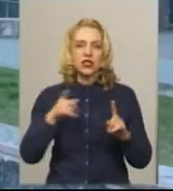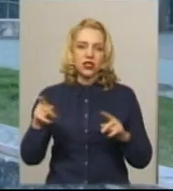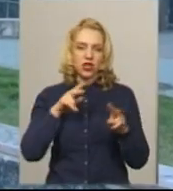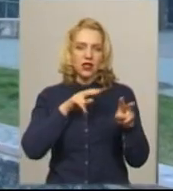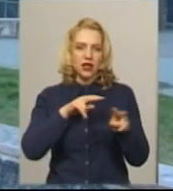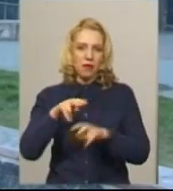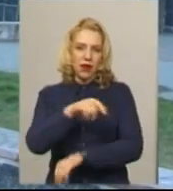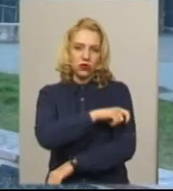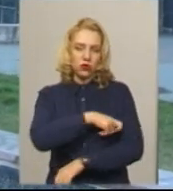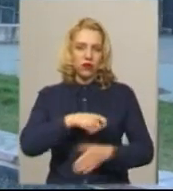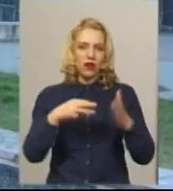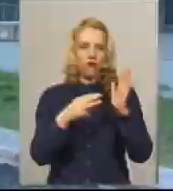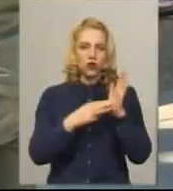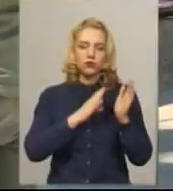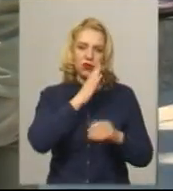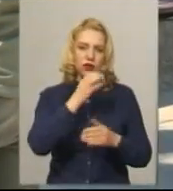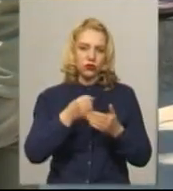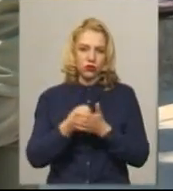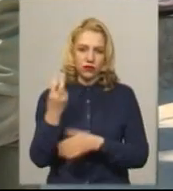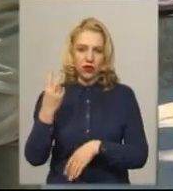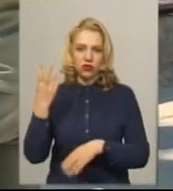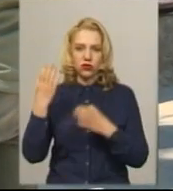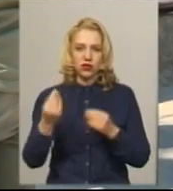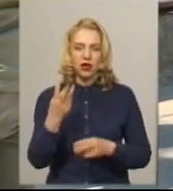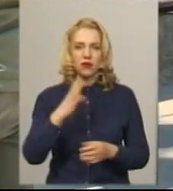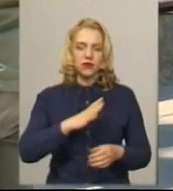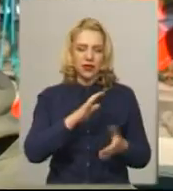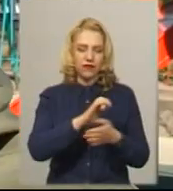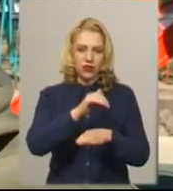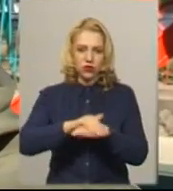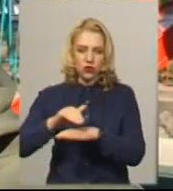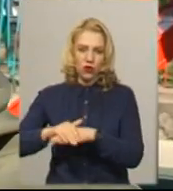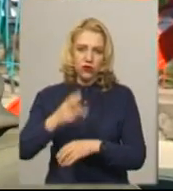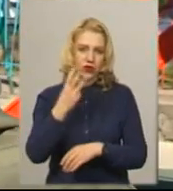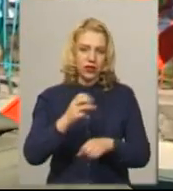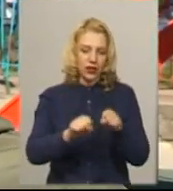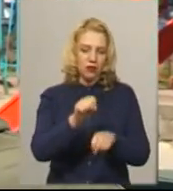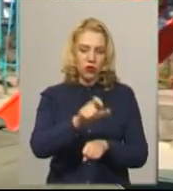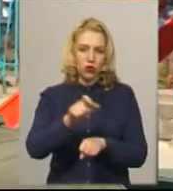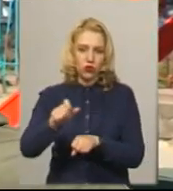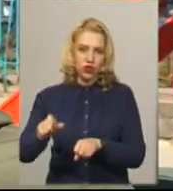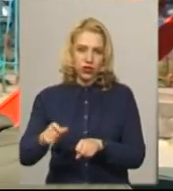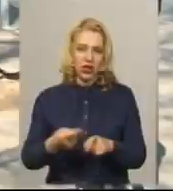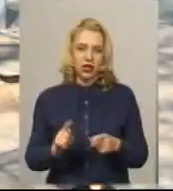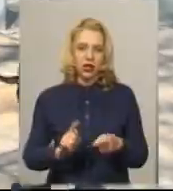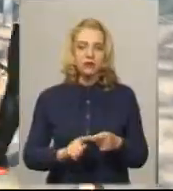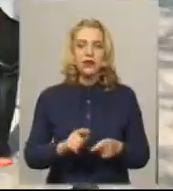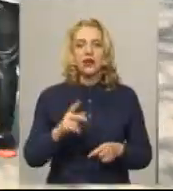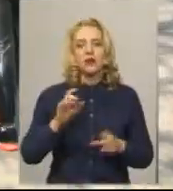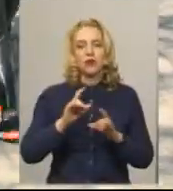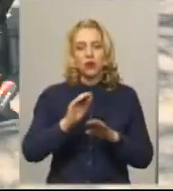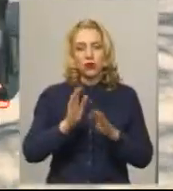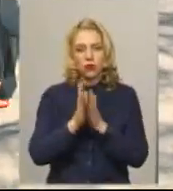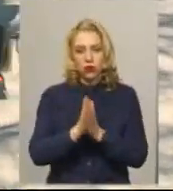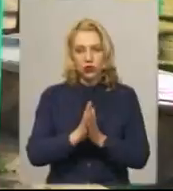ранку до 12 дня зафіксували три порушника карантину, розповідає інспектор муніципальної дружини Микола Ткачук. Порушників